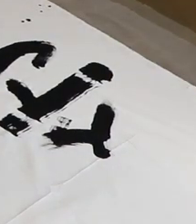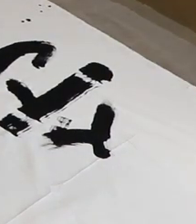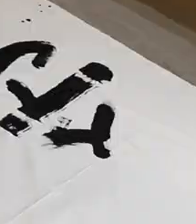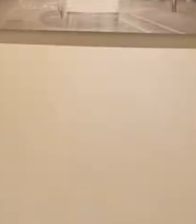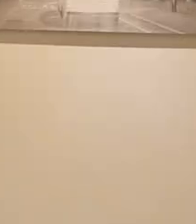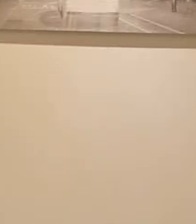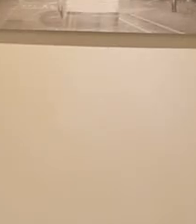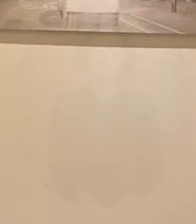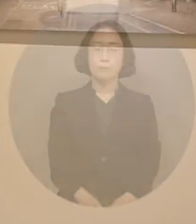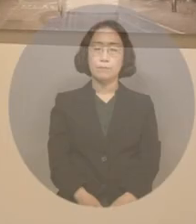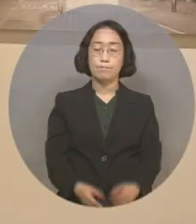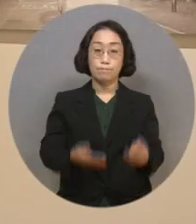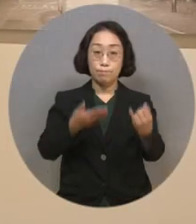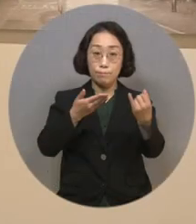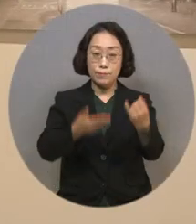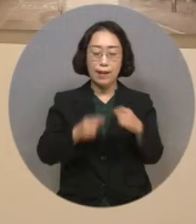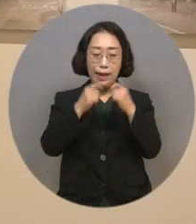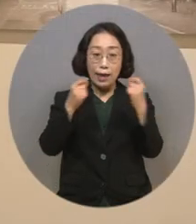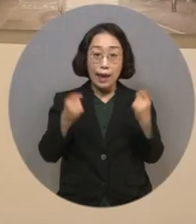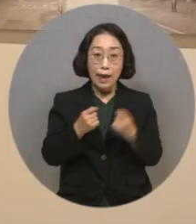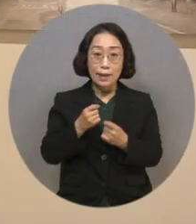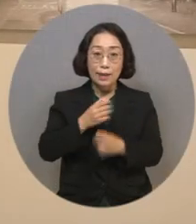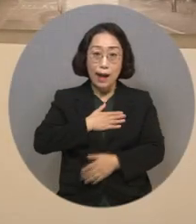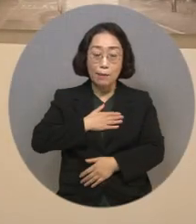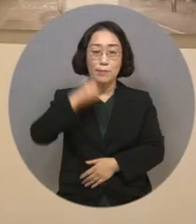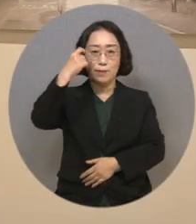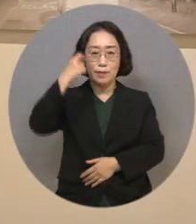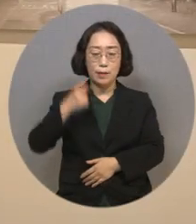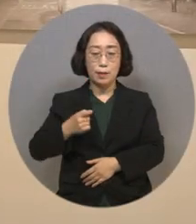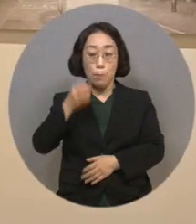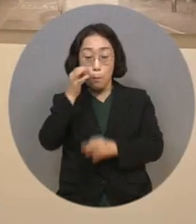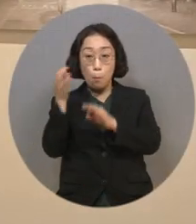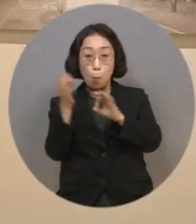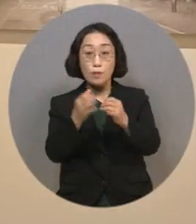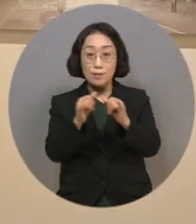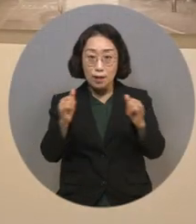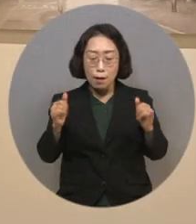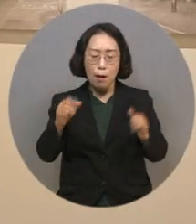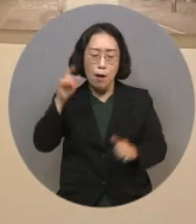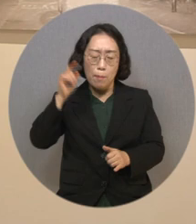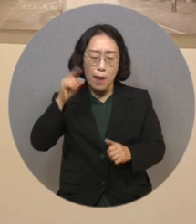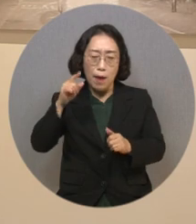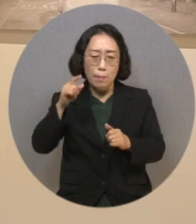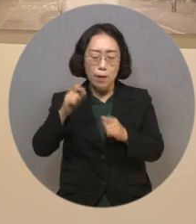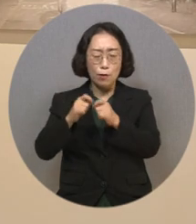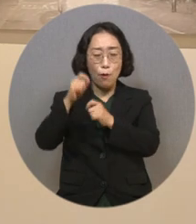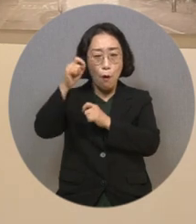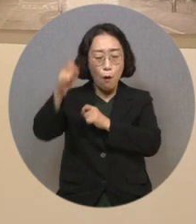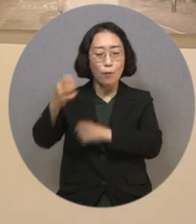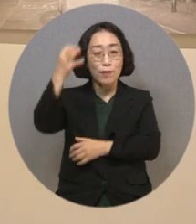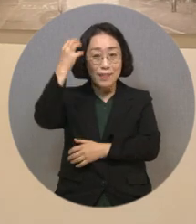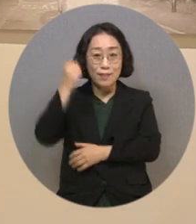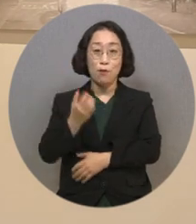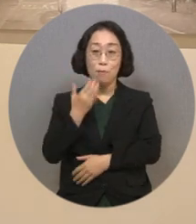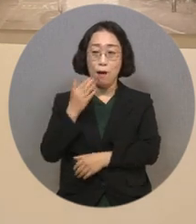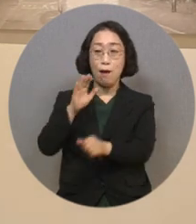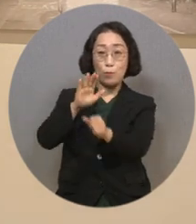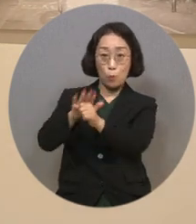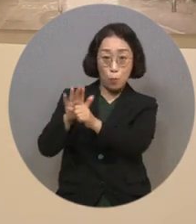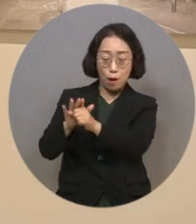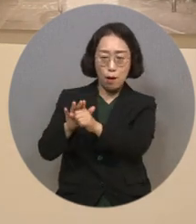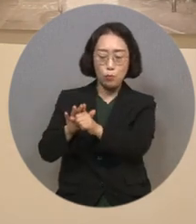작가는 사적인 풍경이 관람객에게 일상의 순간이 되길 일상의 순간이